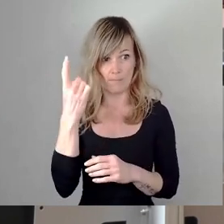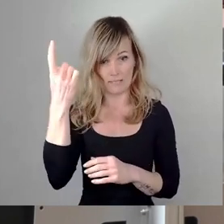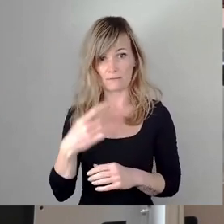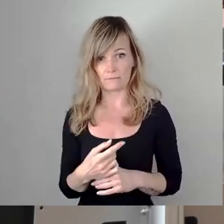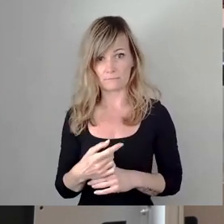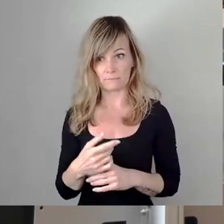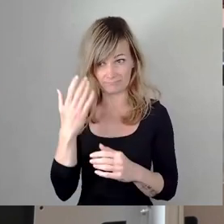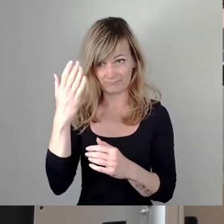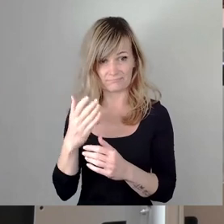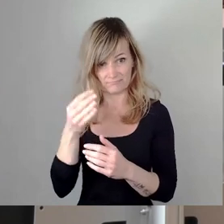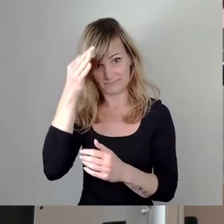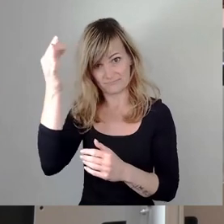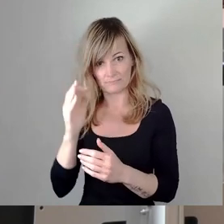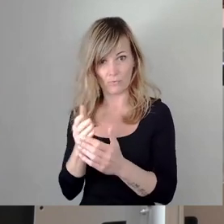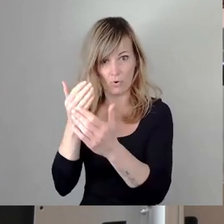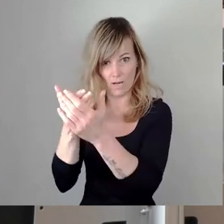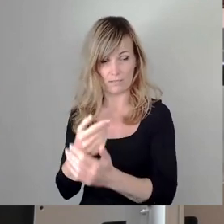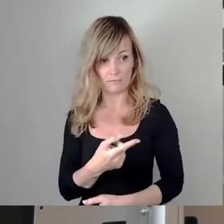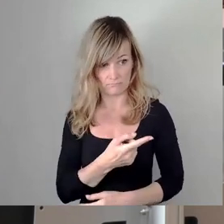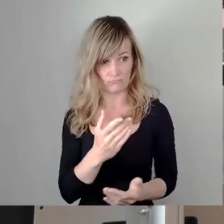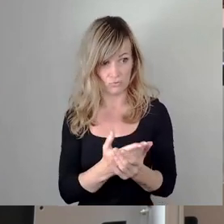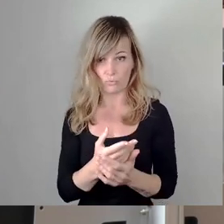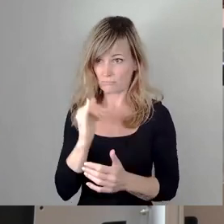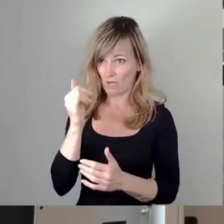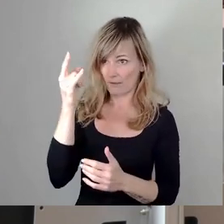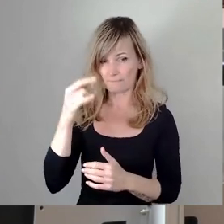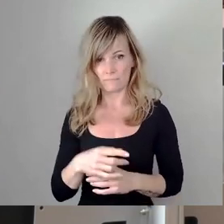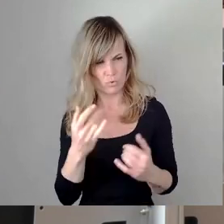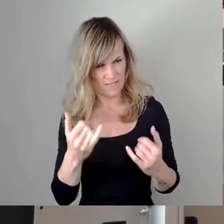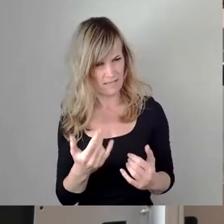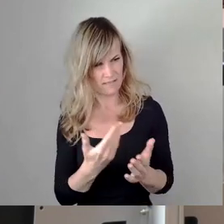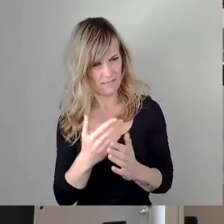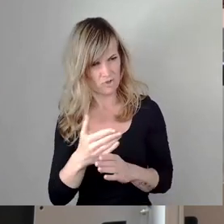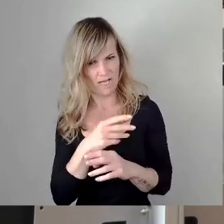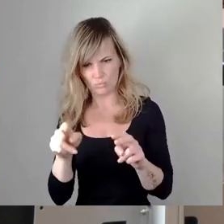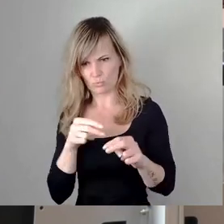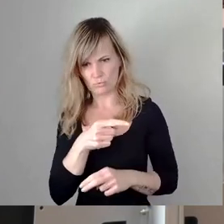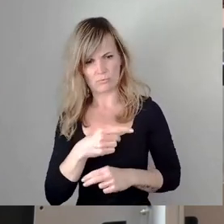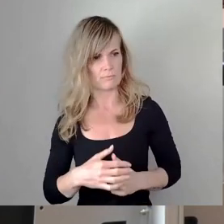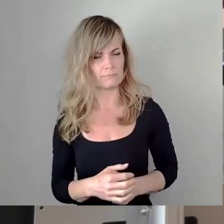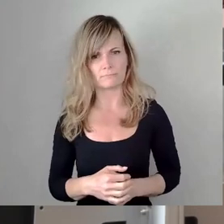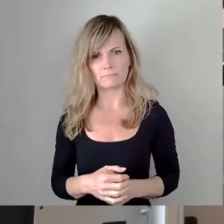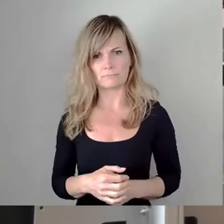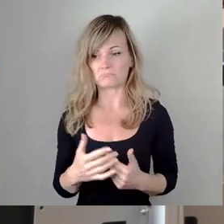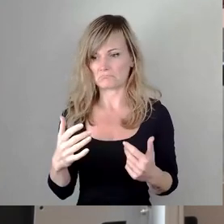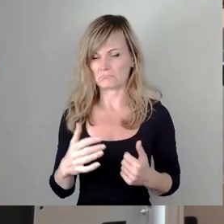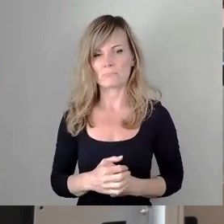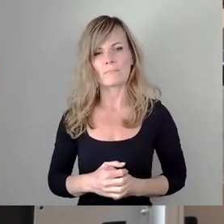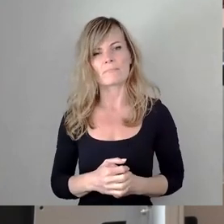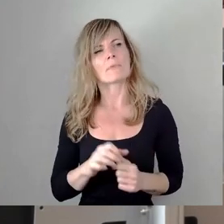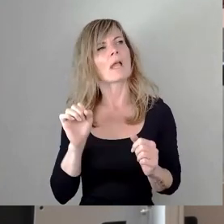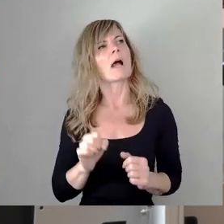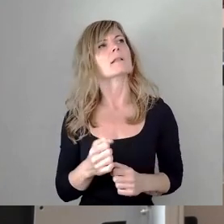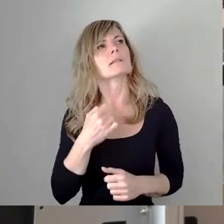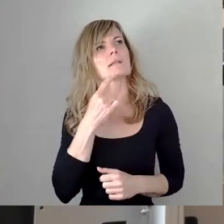jetzt wollen Sie diese Entscheidung rückgängig machen. Da kann man sich ganz nüchtern hinstellen und